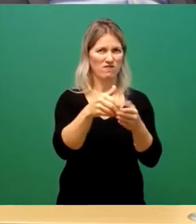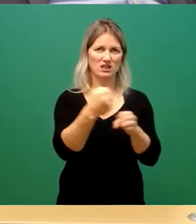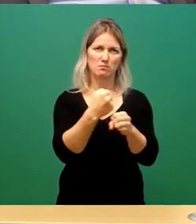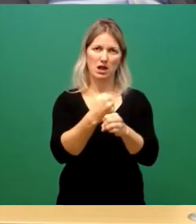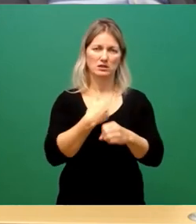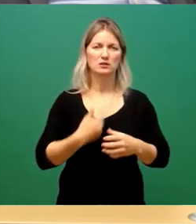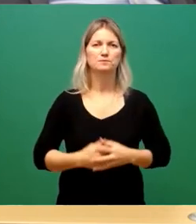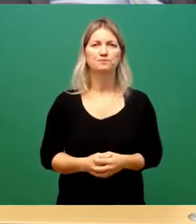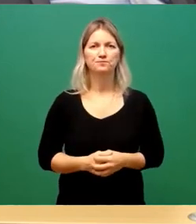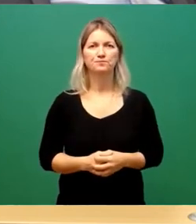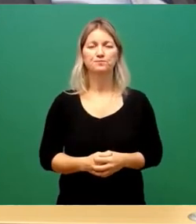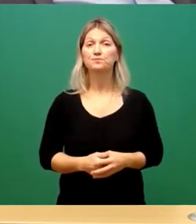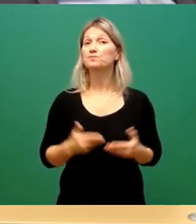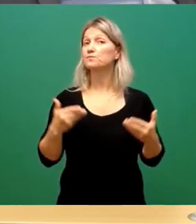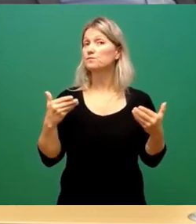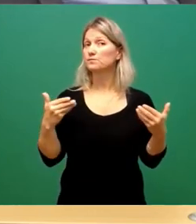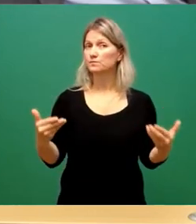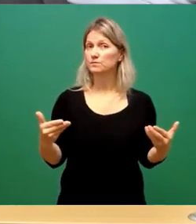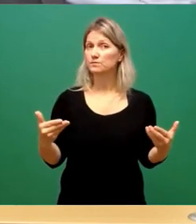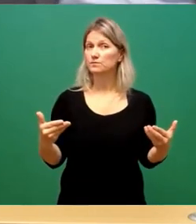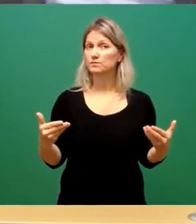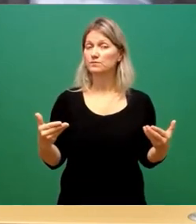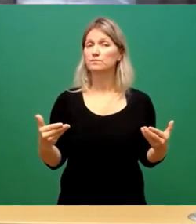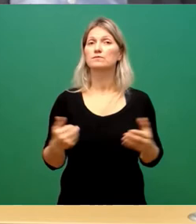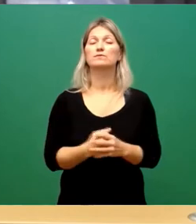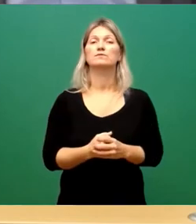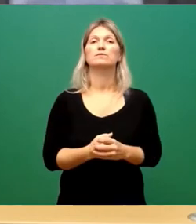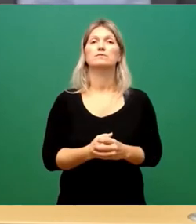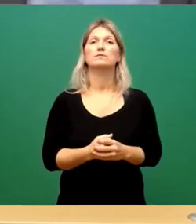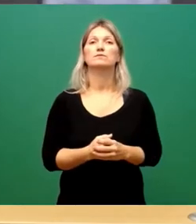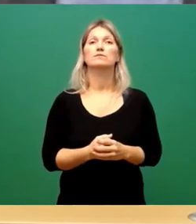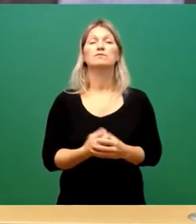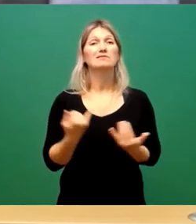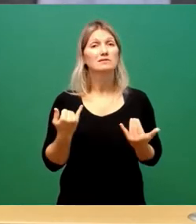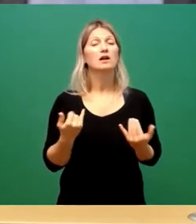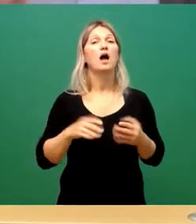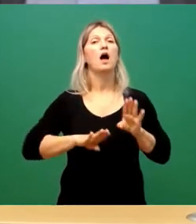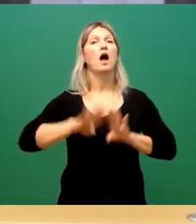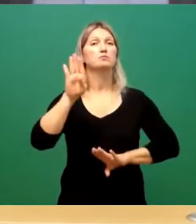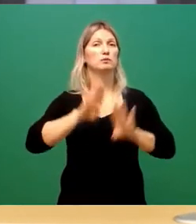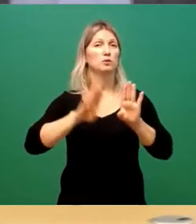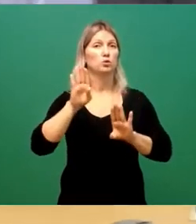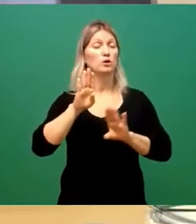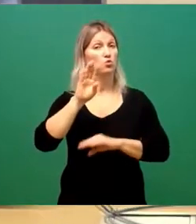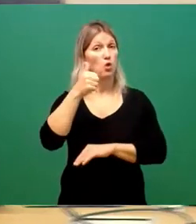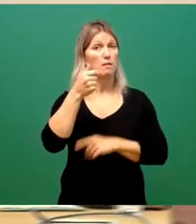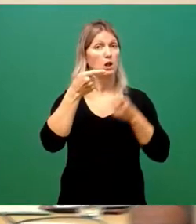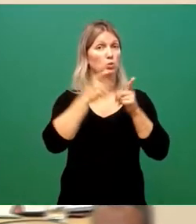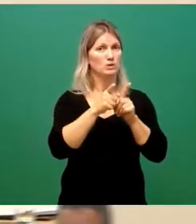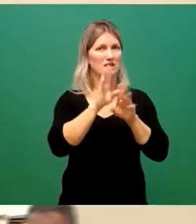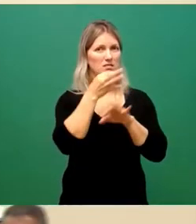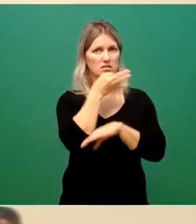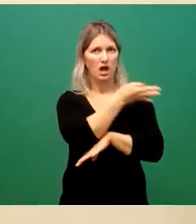So, damit kommen wir zur Abstimmung. Ich frage noch mal kurz nach. Es war jetzt